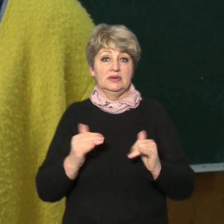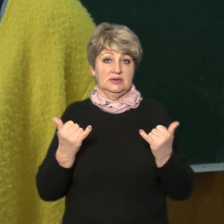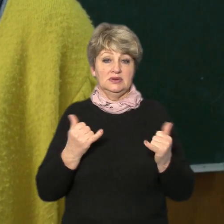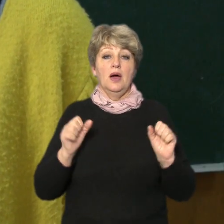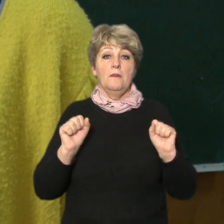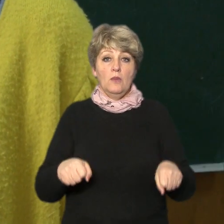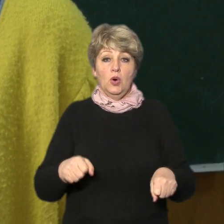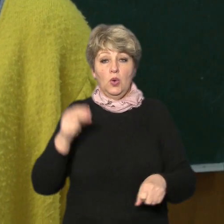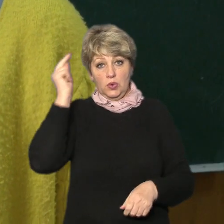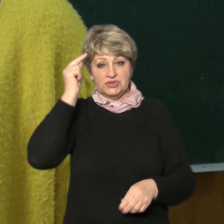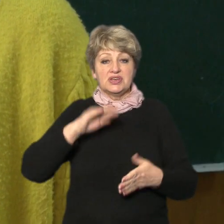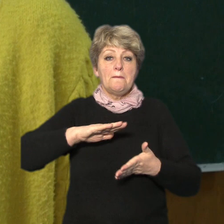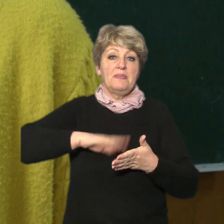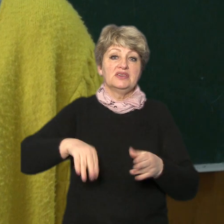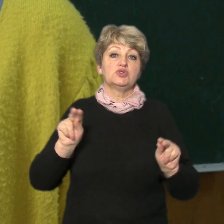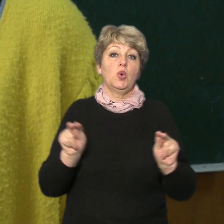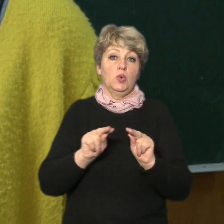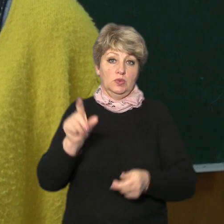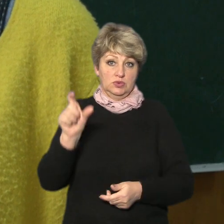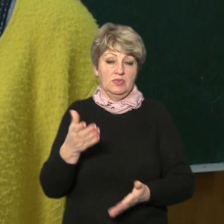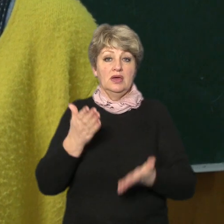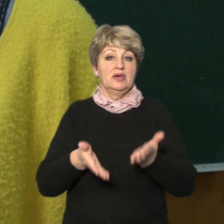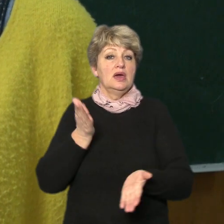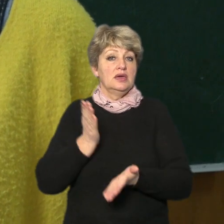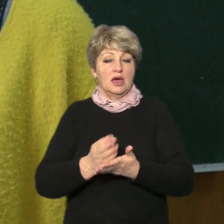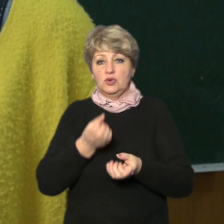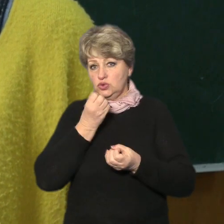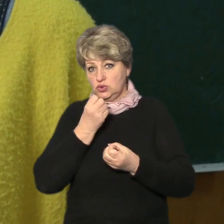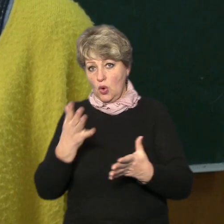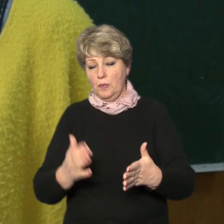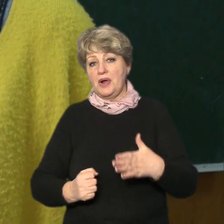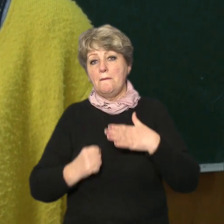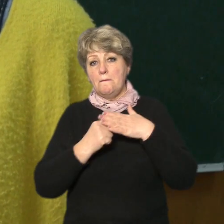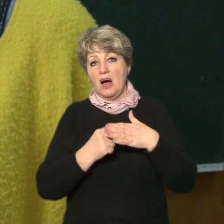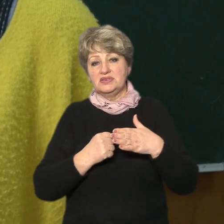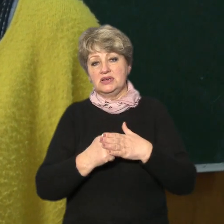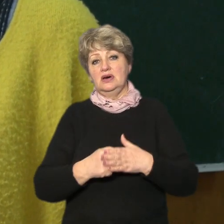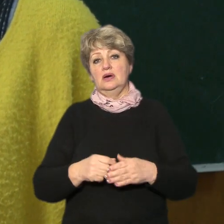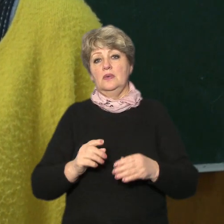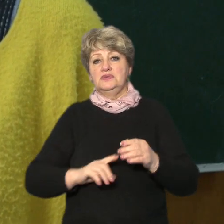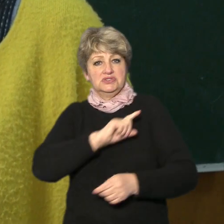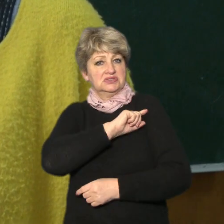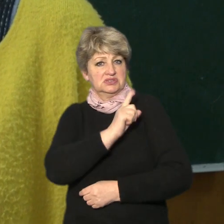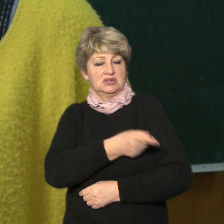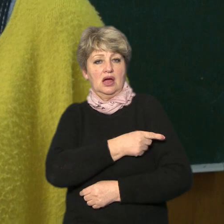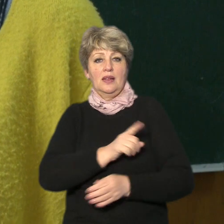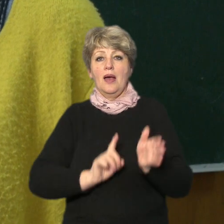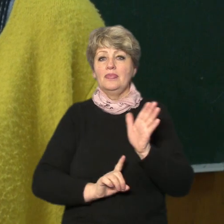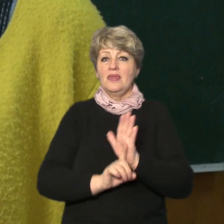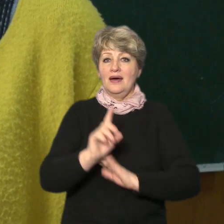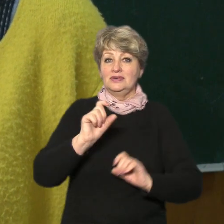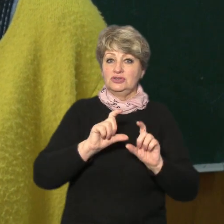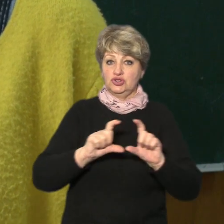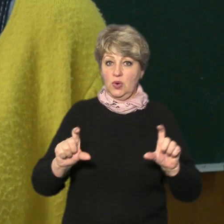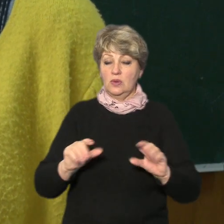навчатися і без вчителі якщо є дуже добра база початкова школа і середні класи і база сильна то діти